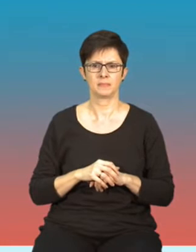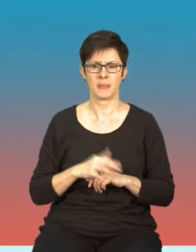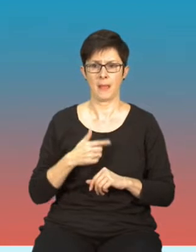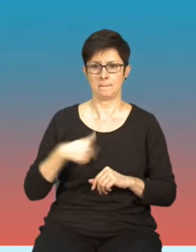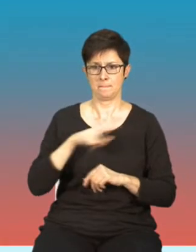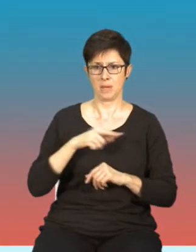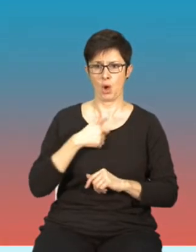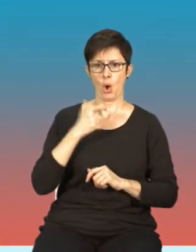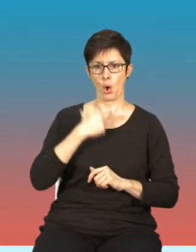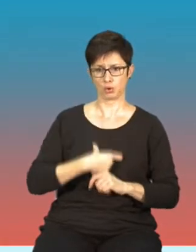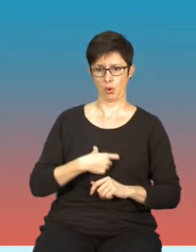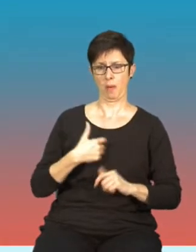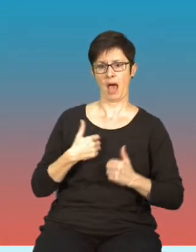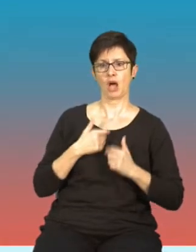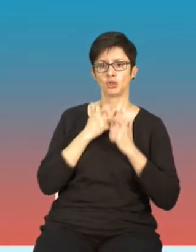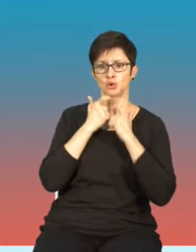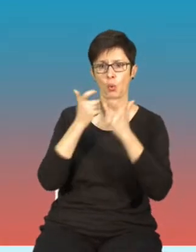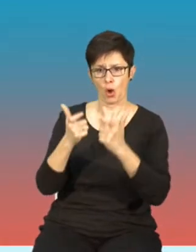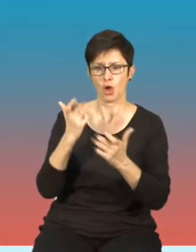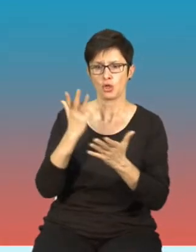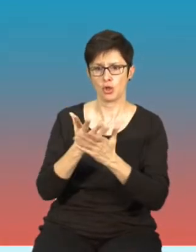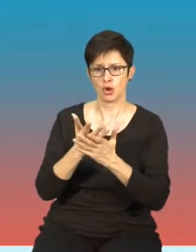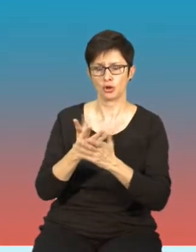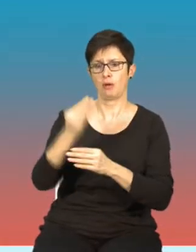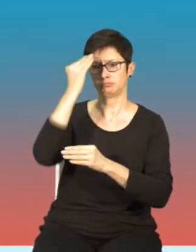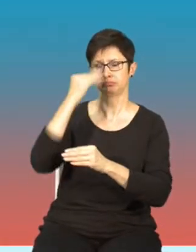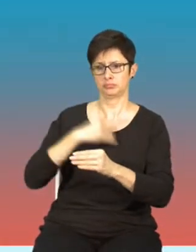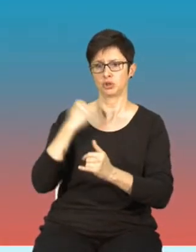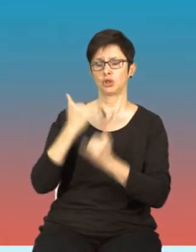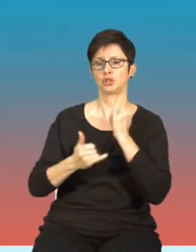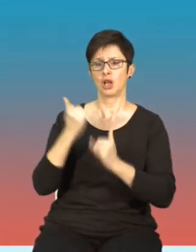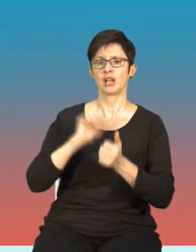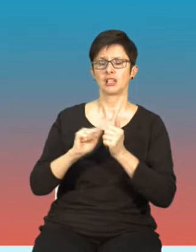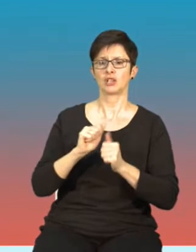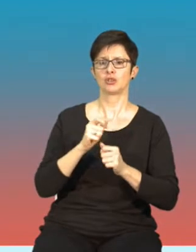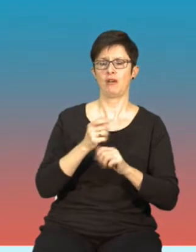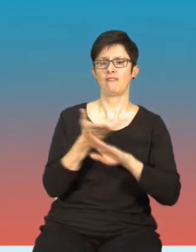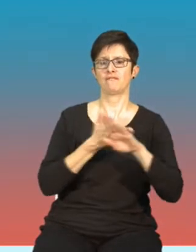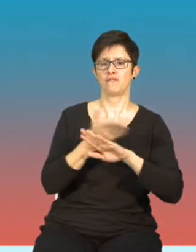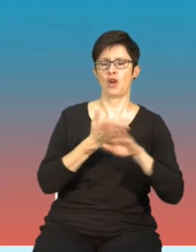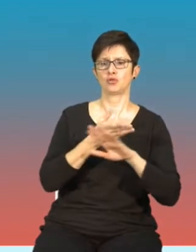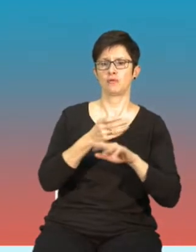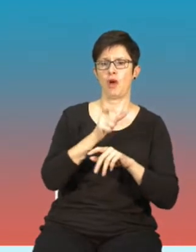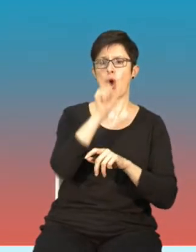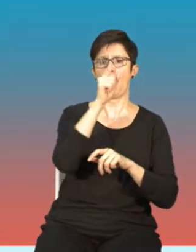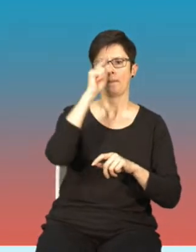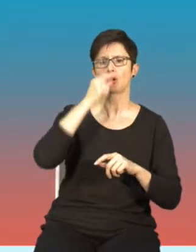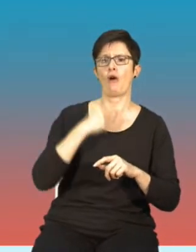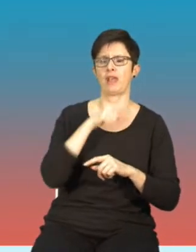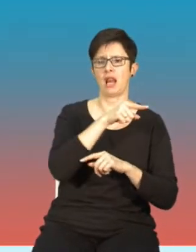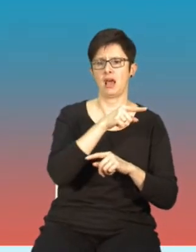jako osoba zgłaszająca jesteśmy informowani w przypadku fałszywych kont o tym, jaką decyzję